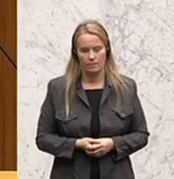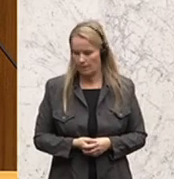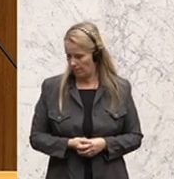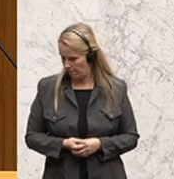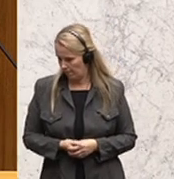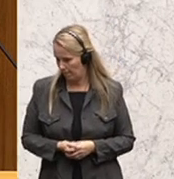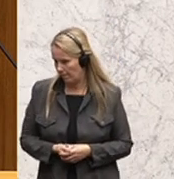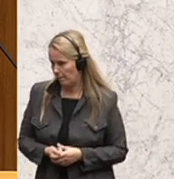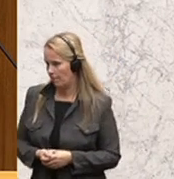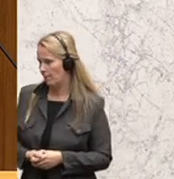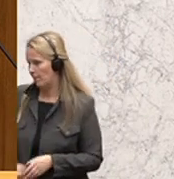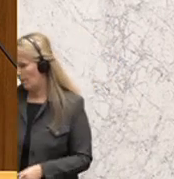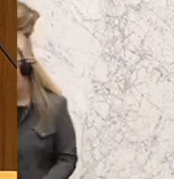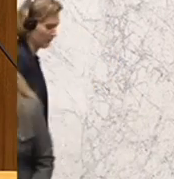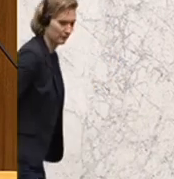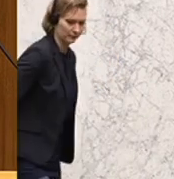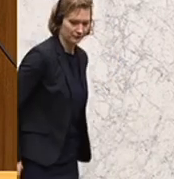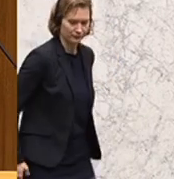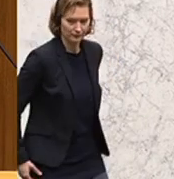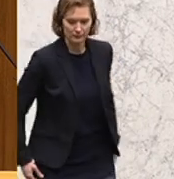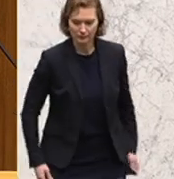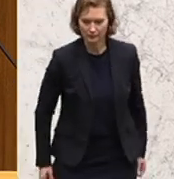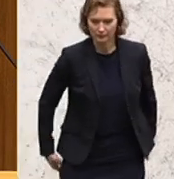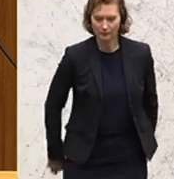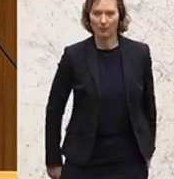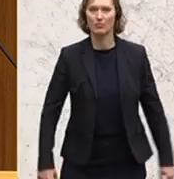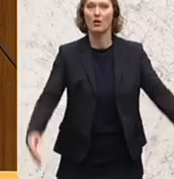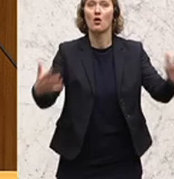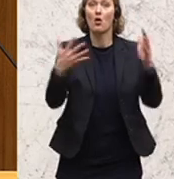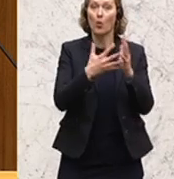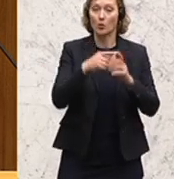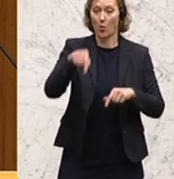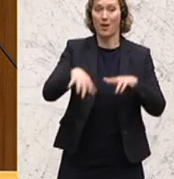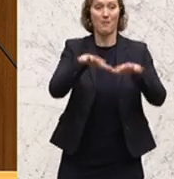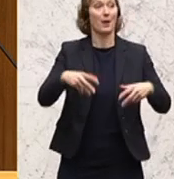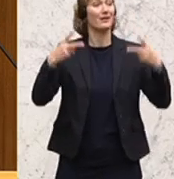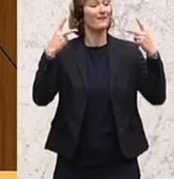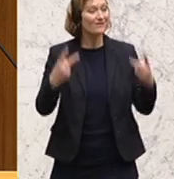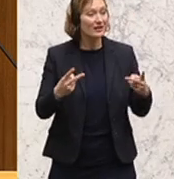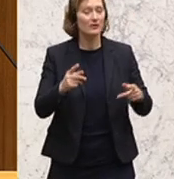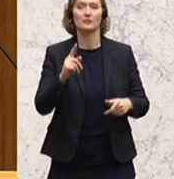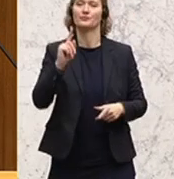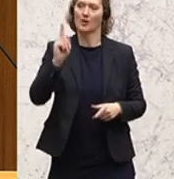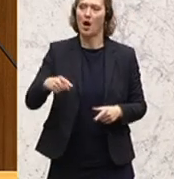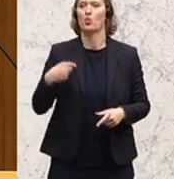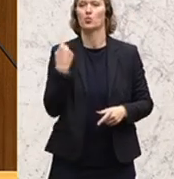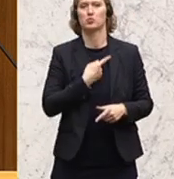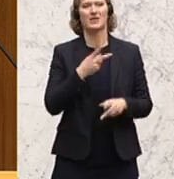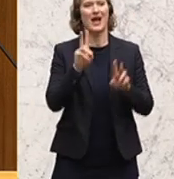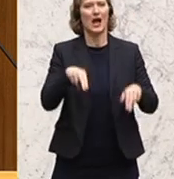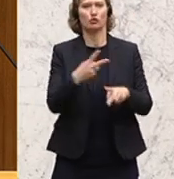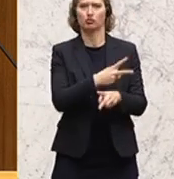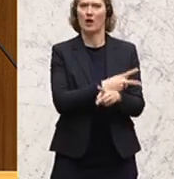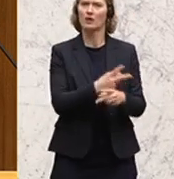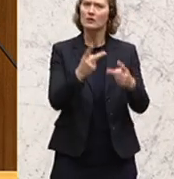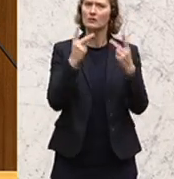So wichtig wie die Kontrolle im Parlament ist, genauso wichtig ist unser Rechtsstaat, meine Damen und Herren. Genauso wichtig ist unser Rechtsstaat. Und